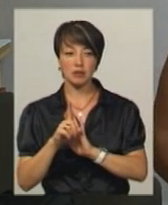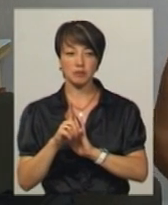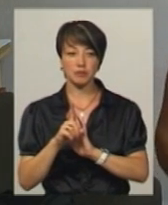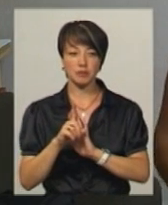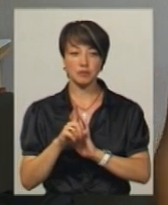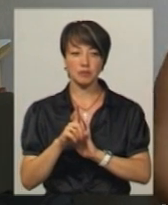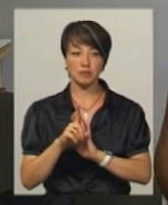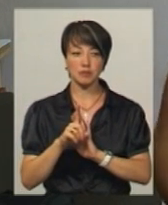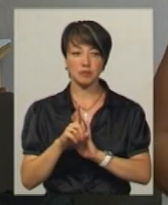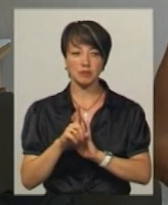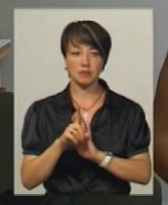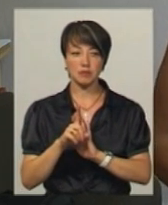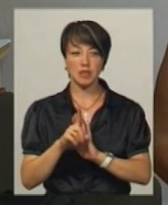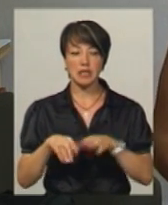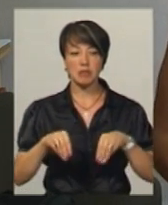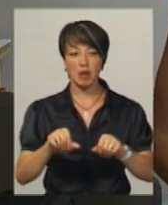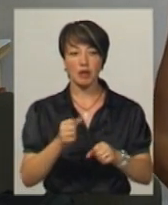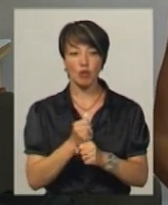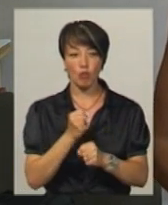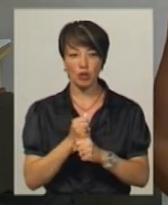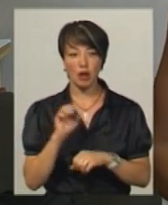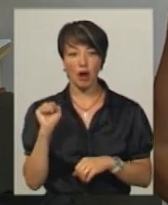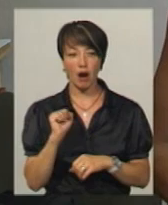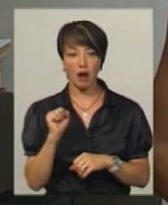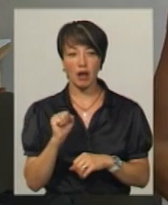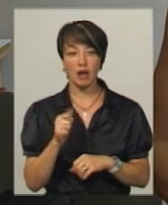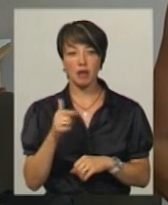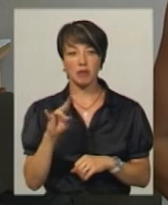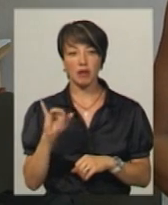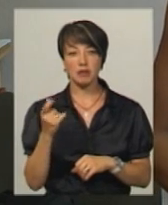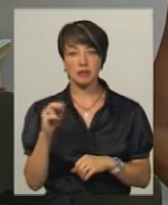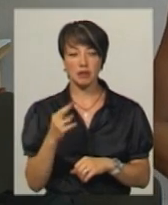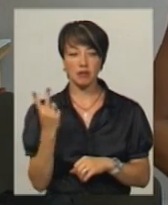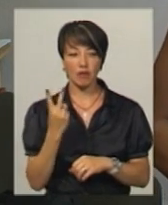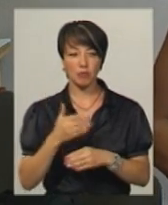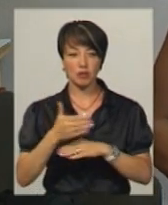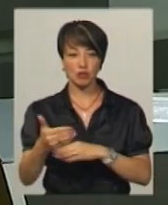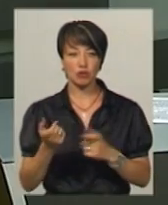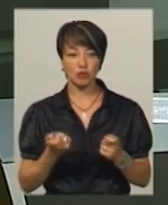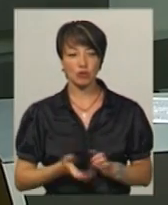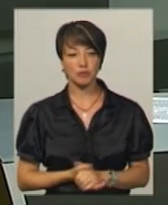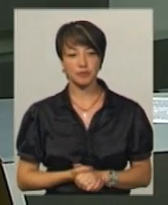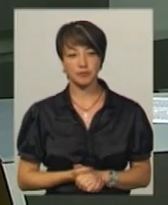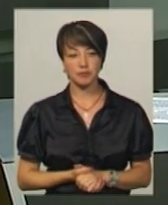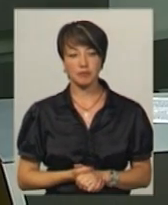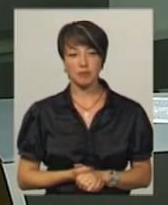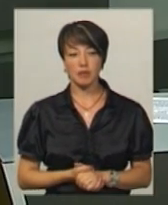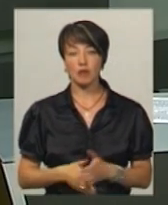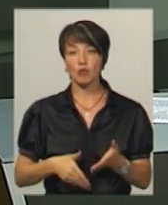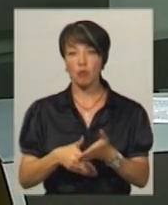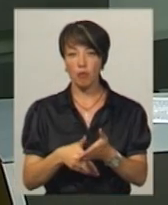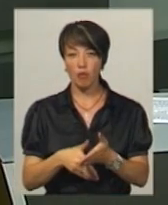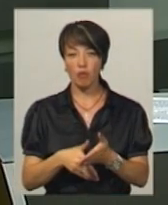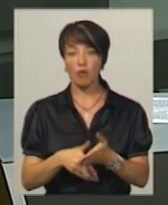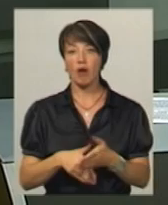земляні ці всі роботи. А гімназії номер два трошки пізніше. За допомогою